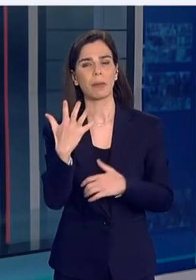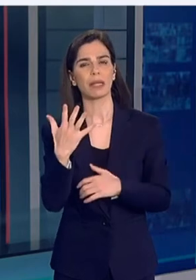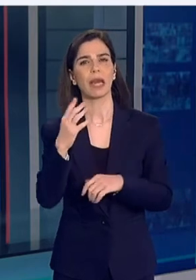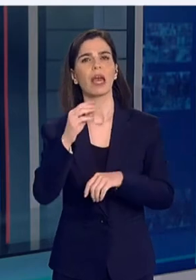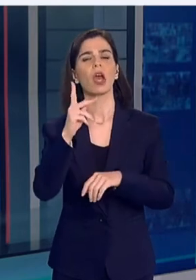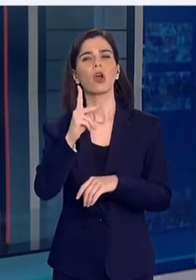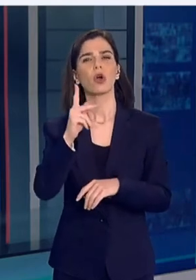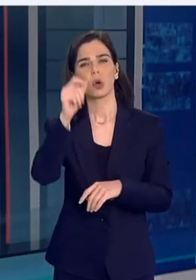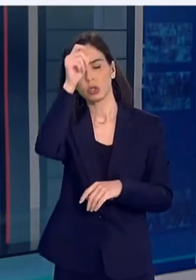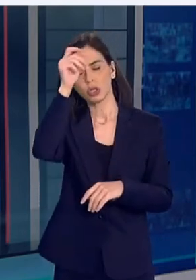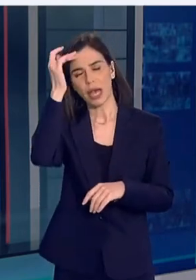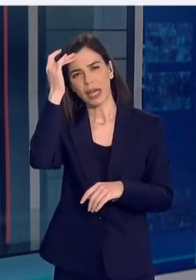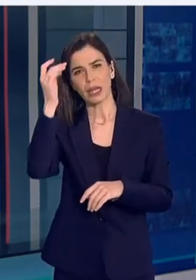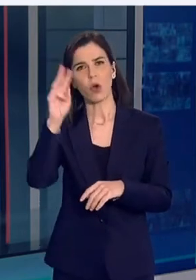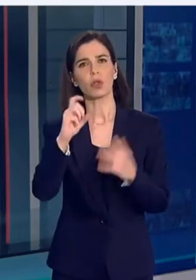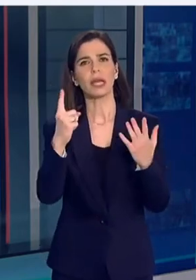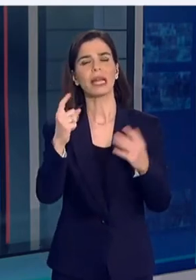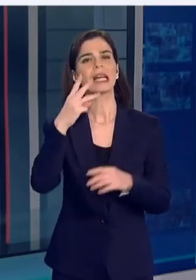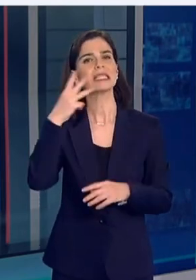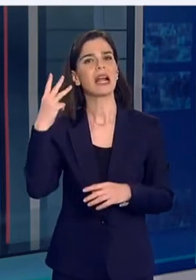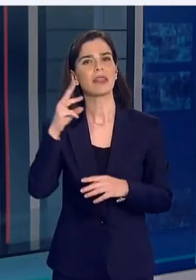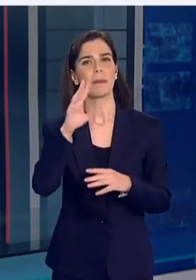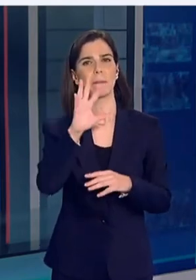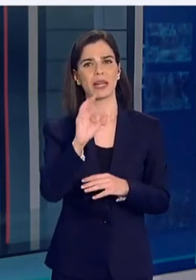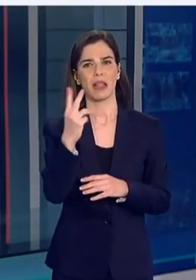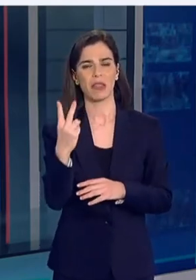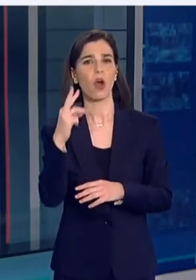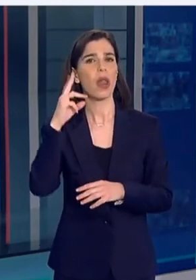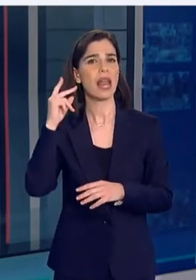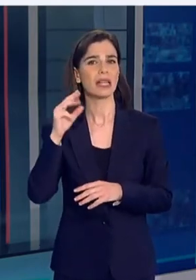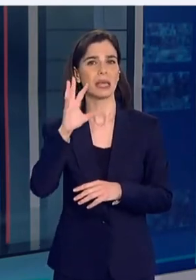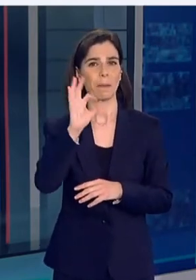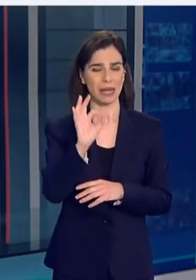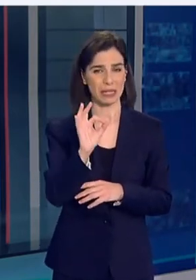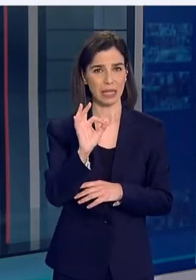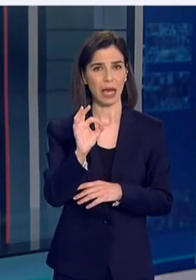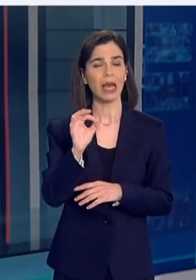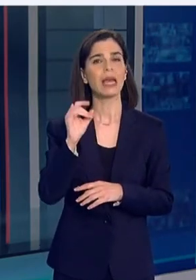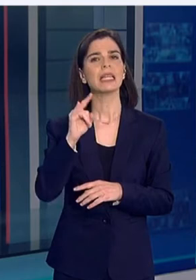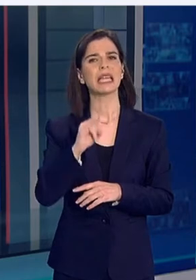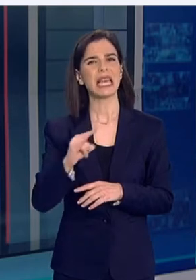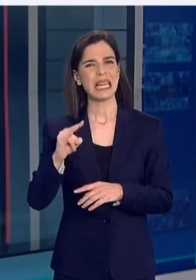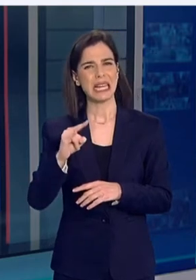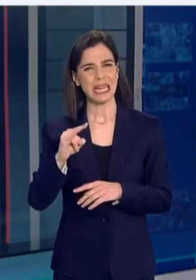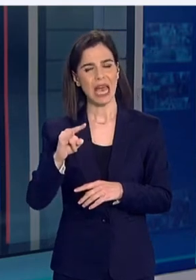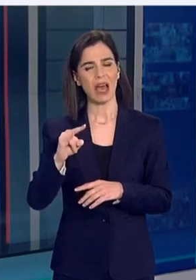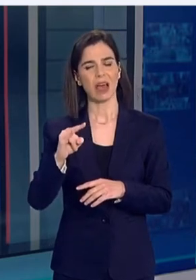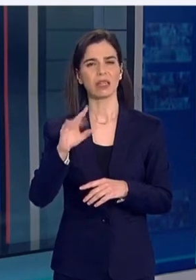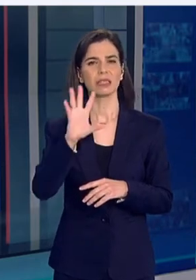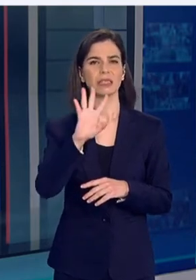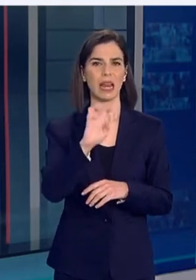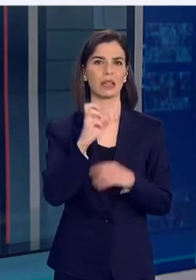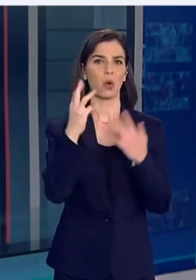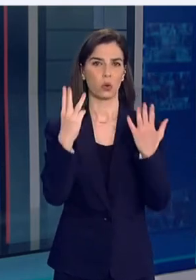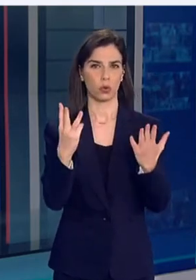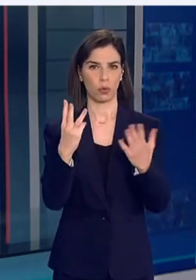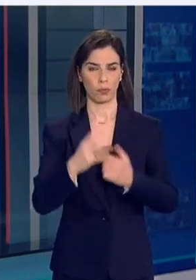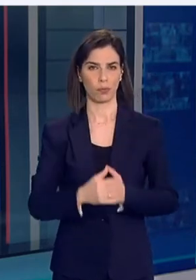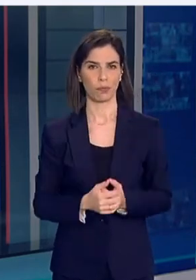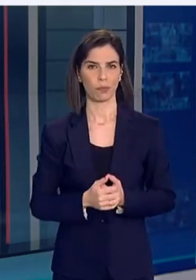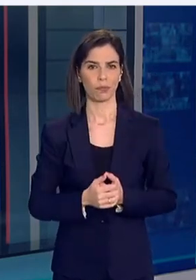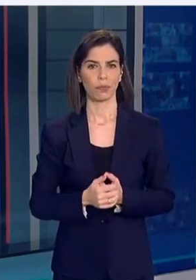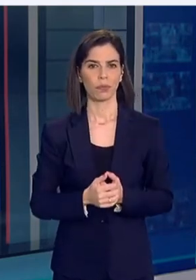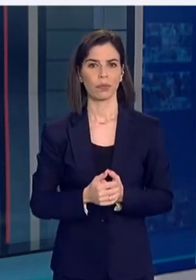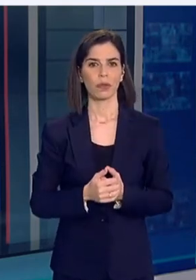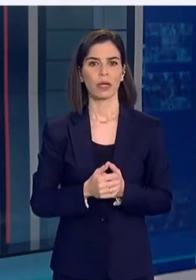Κοζάνη, 71, η Ξάνθη, 52, η Λάρισα, 50 και η Ιλία, 48. Στην πρώτη δεκαπεντάδα